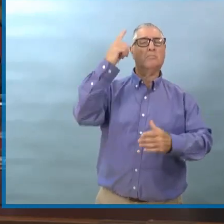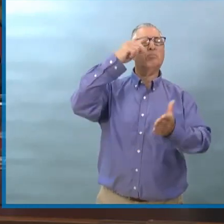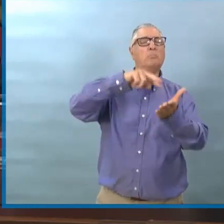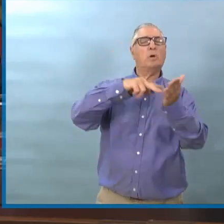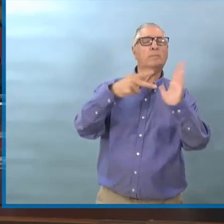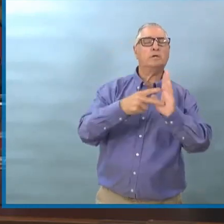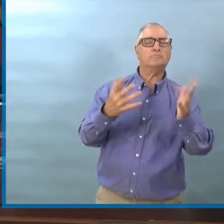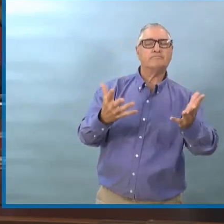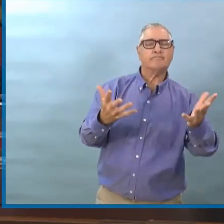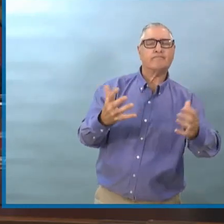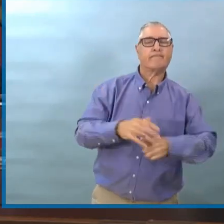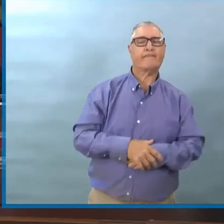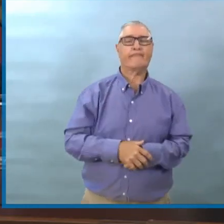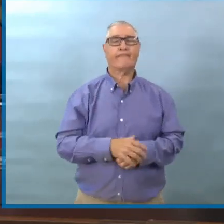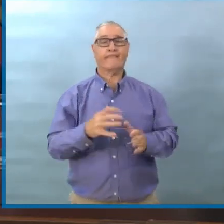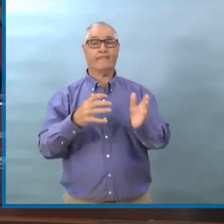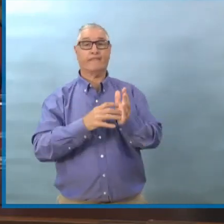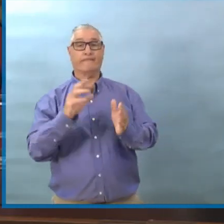Effectivement,